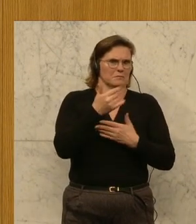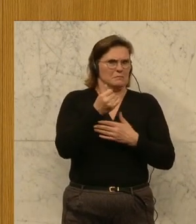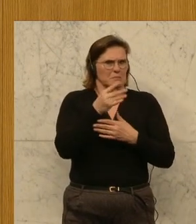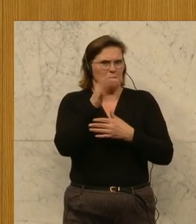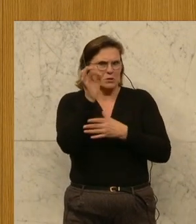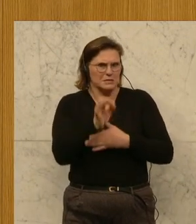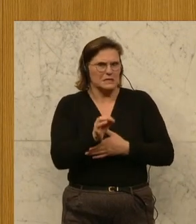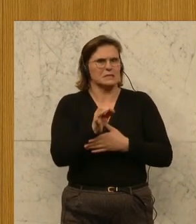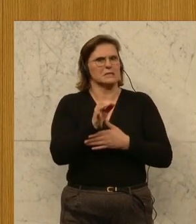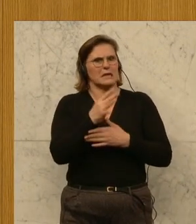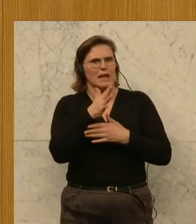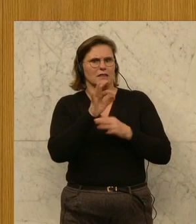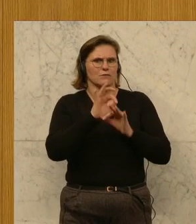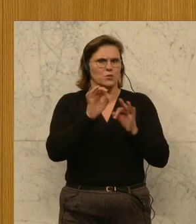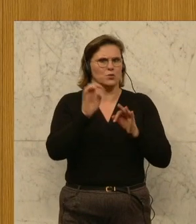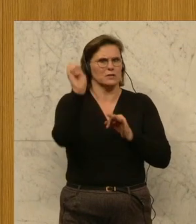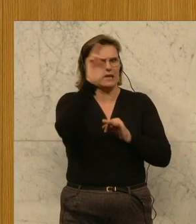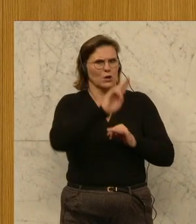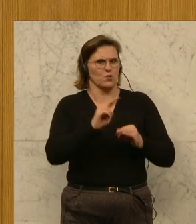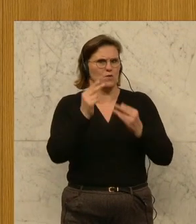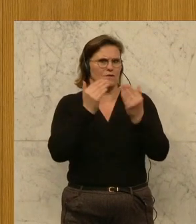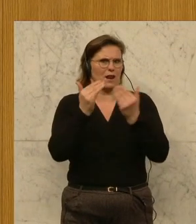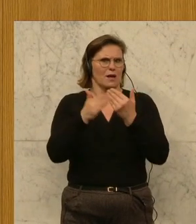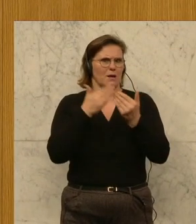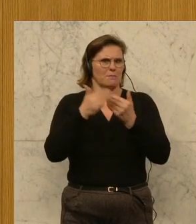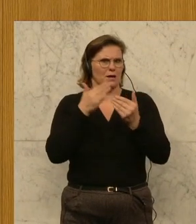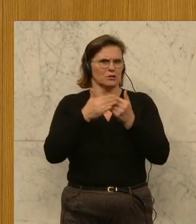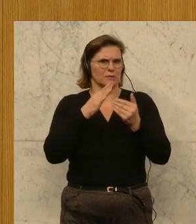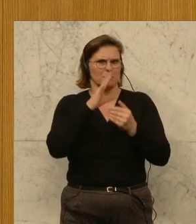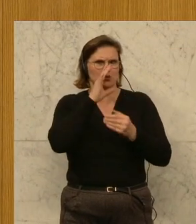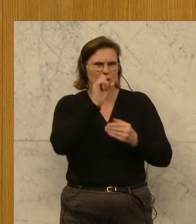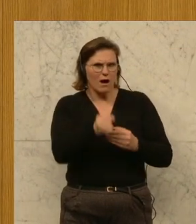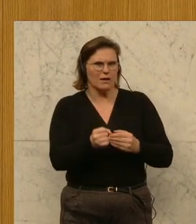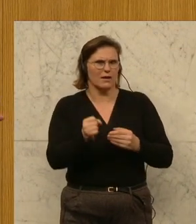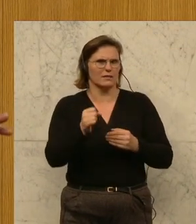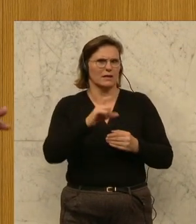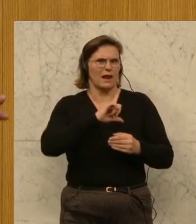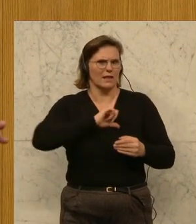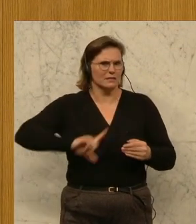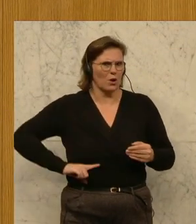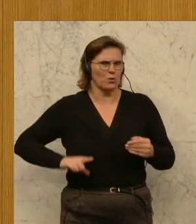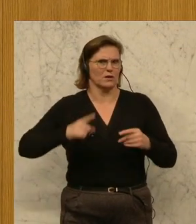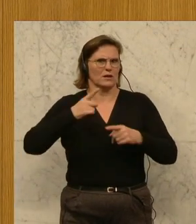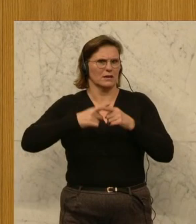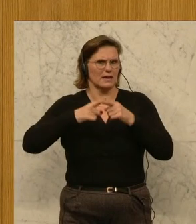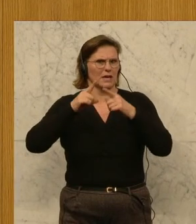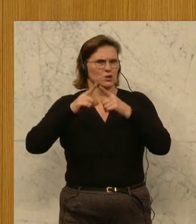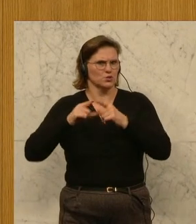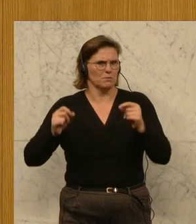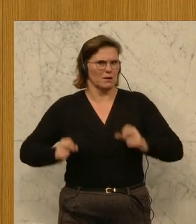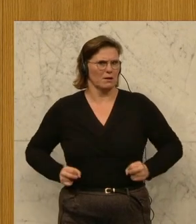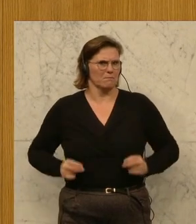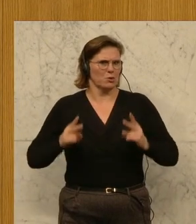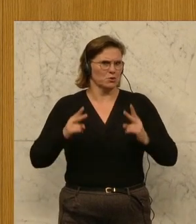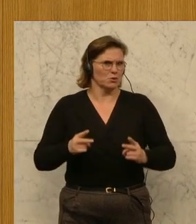werden, relativ gut. Die Bevölkerung in den Ländern wie Bulgarien mit 37 Prozent, Litauen, Griechenland, Zipan und Portugal zwischen 20